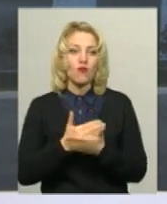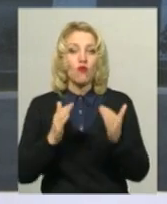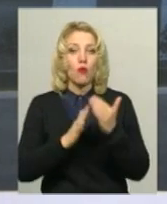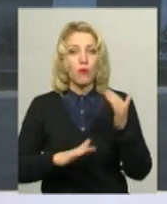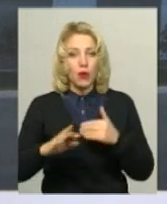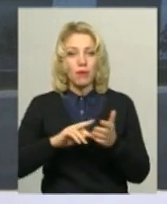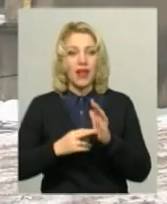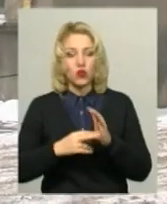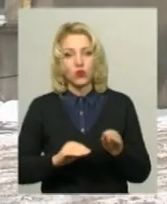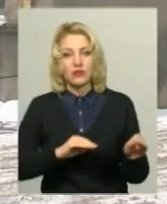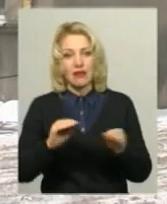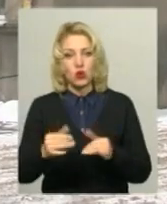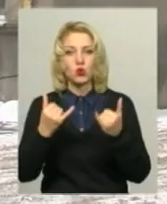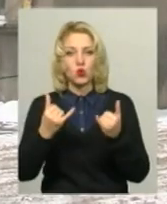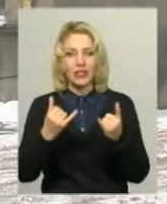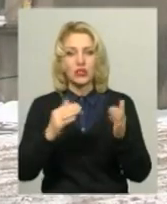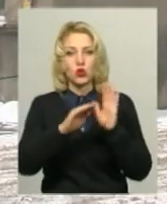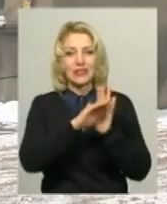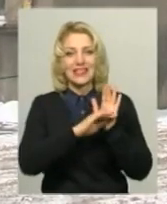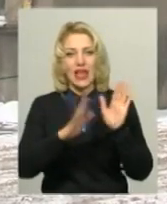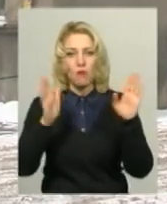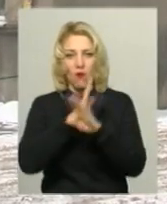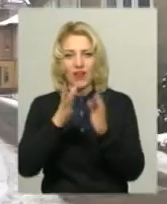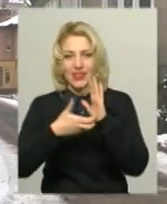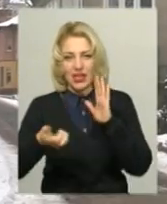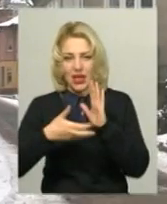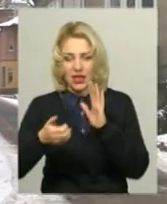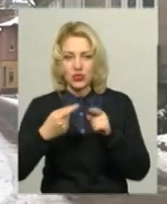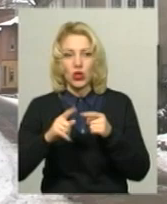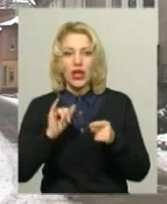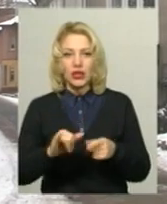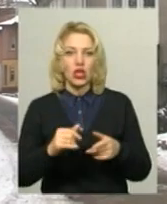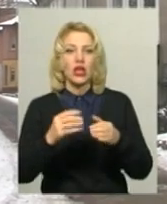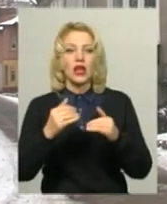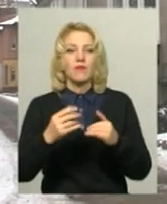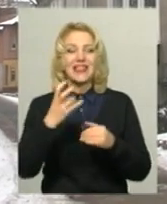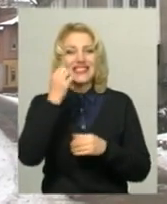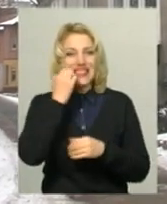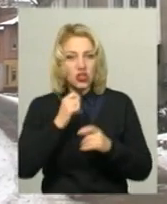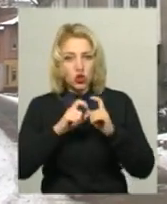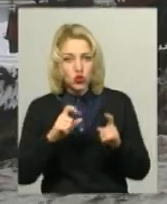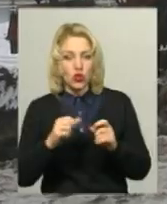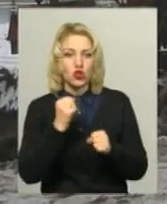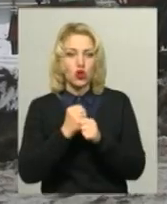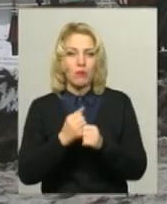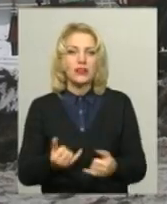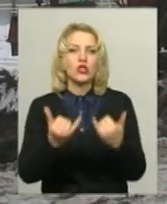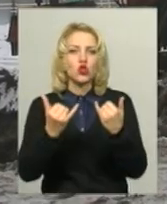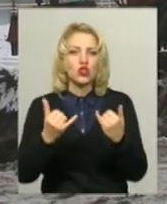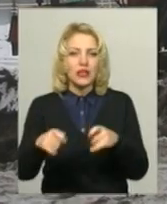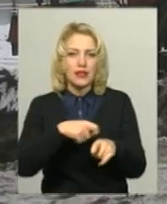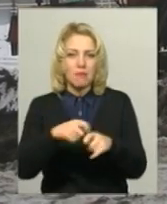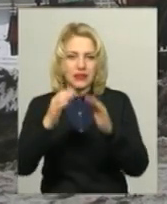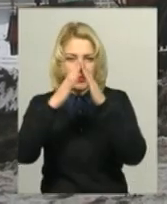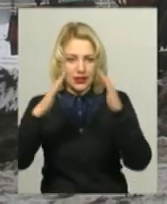встановити сучасну систему вентиляції, а на діючій будівлі перекрити дах сучасними матеріалами, каже Тетяна Поліщук. Це вже закладено у